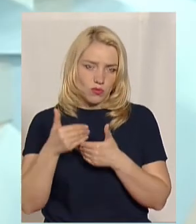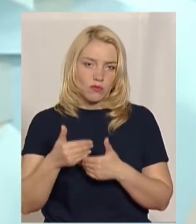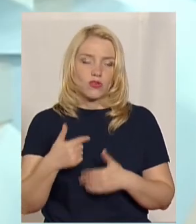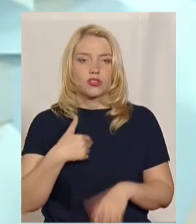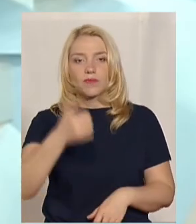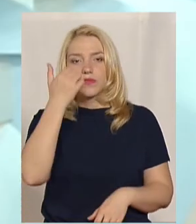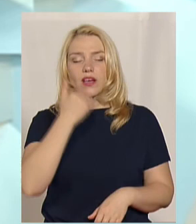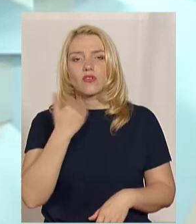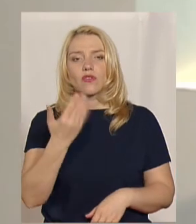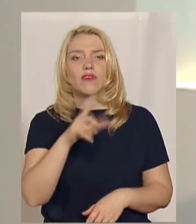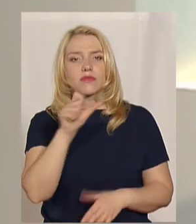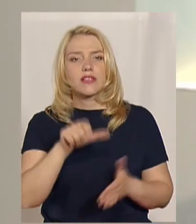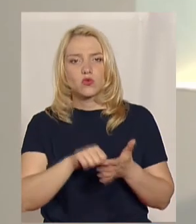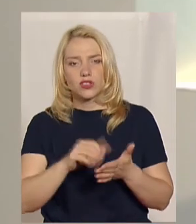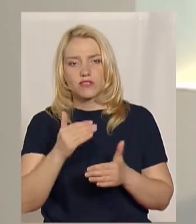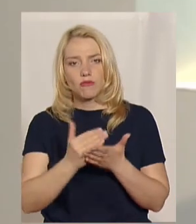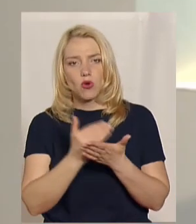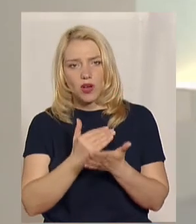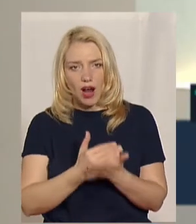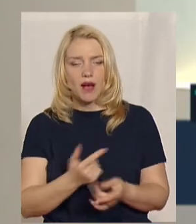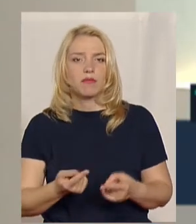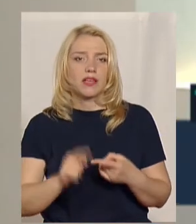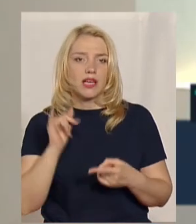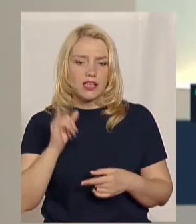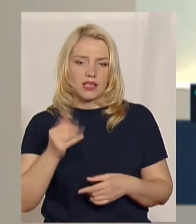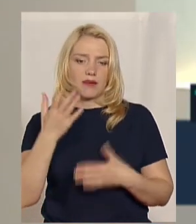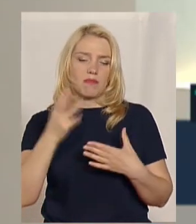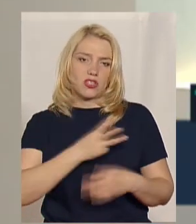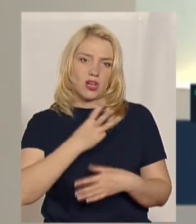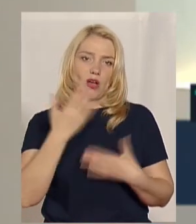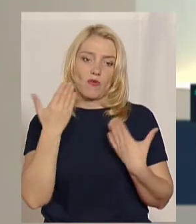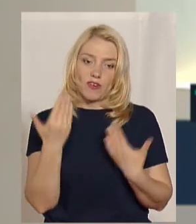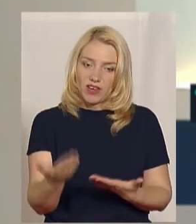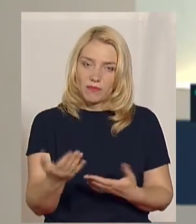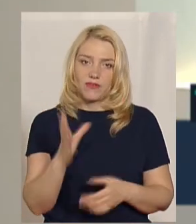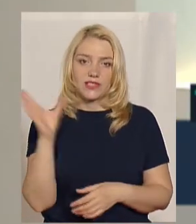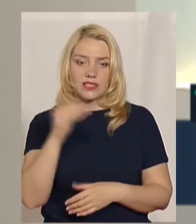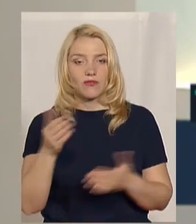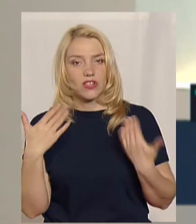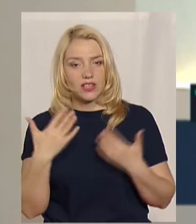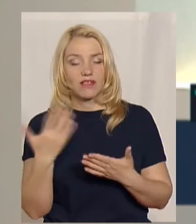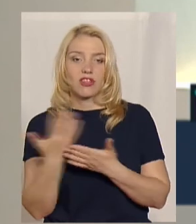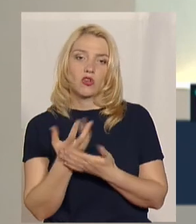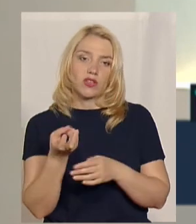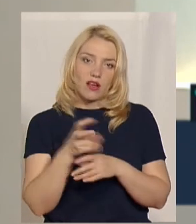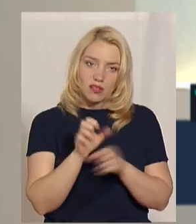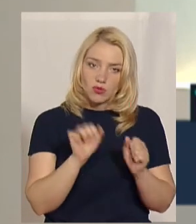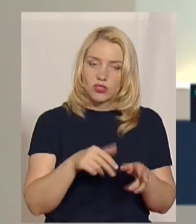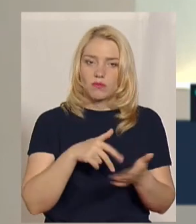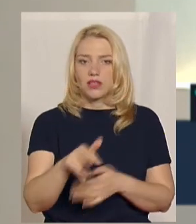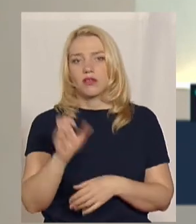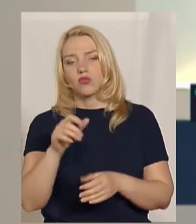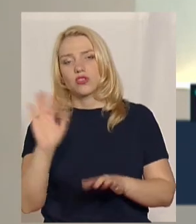програмі. Бажаю вам усім гарних вихідних. Кінотеатру теперше можна піти. Можна просто